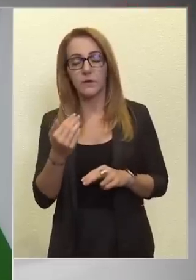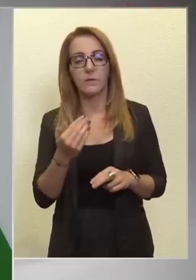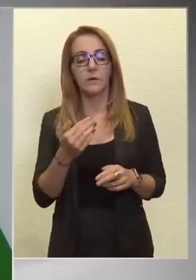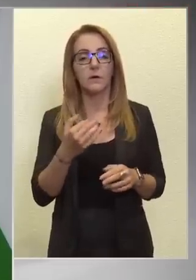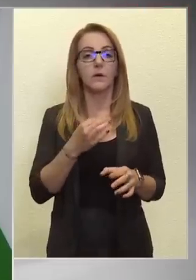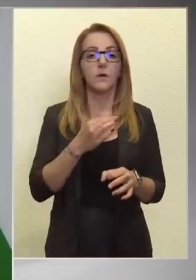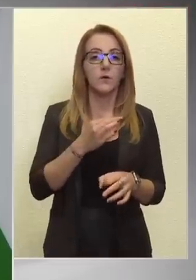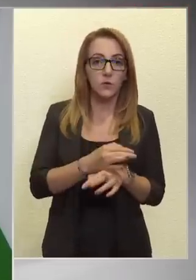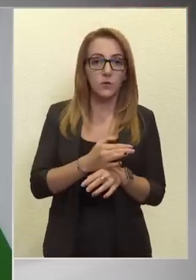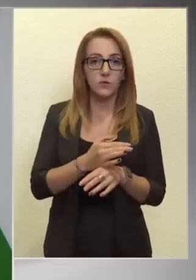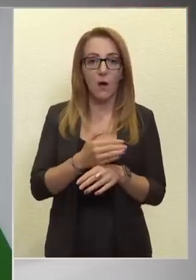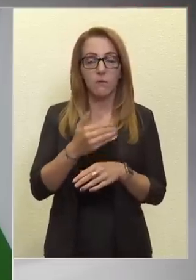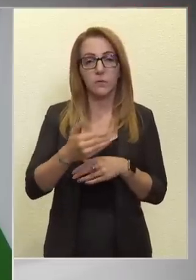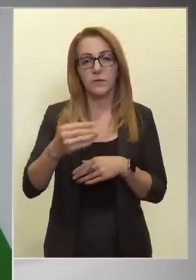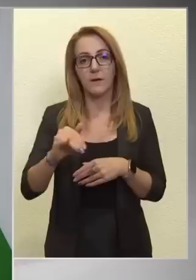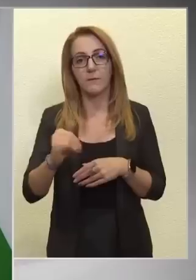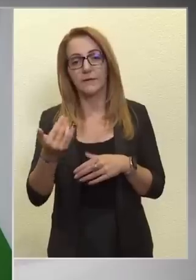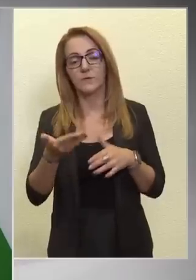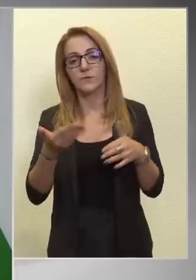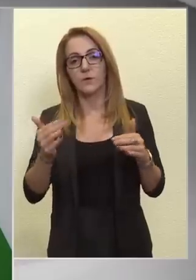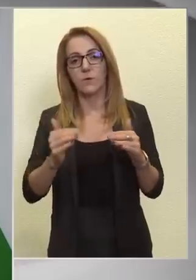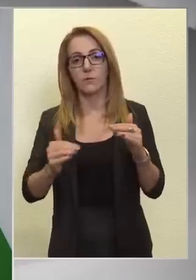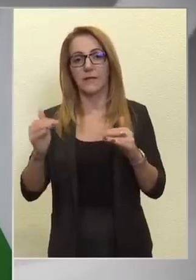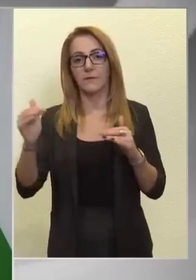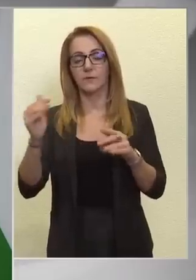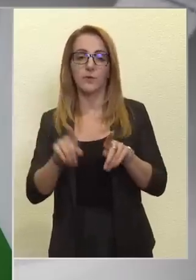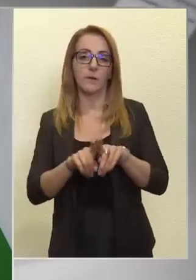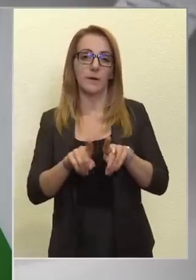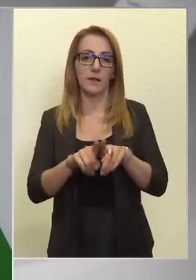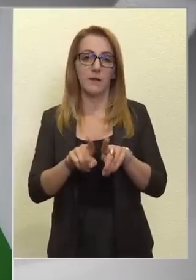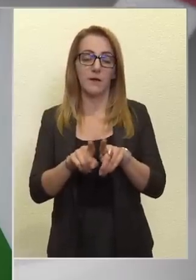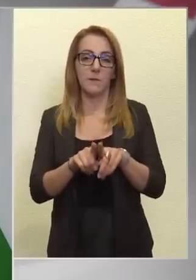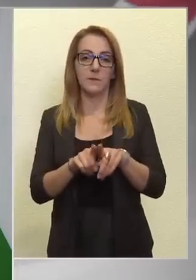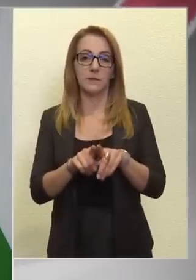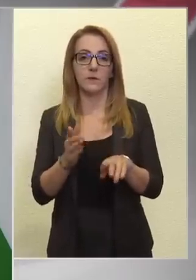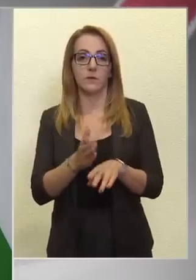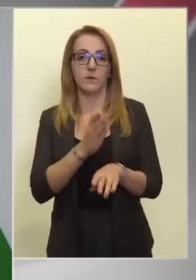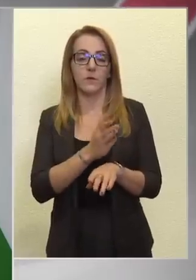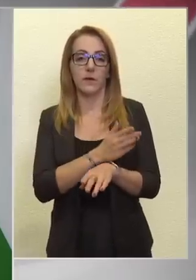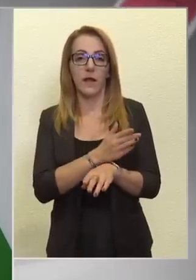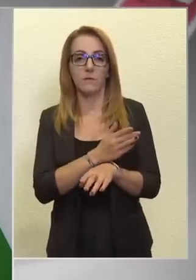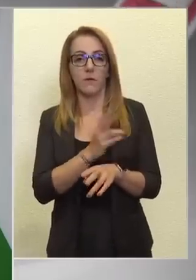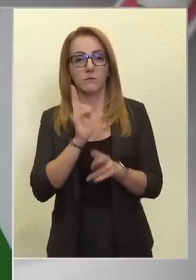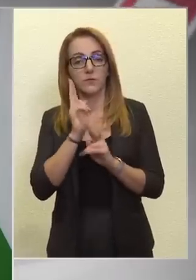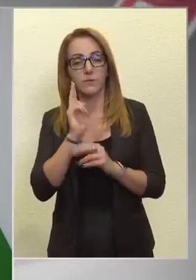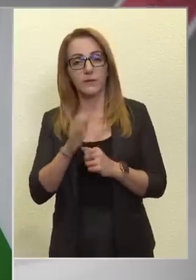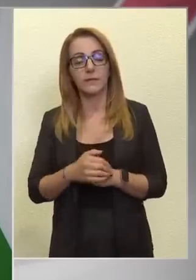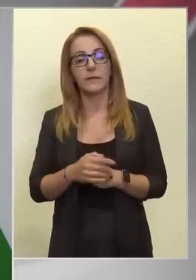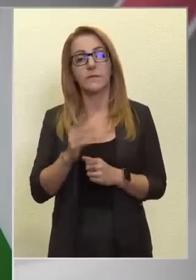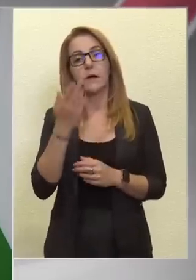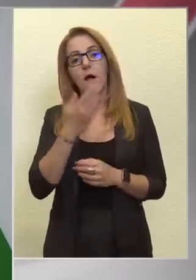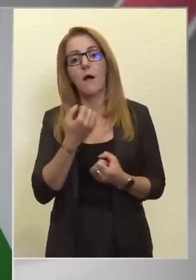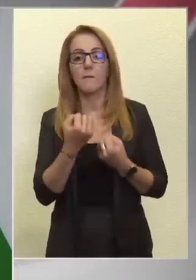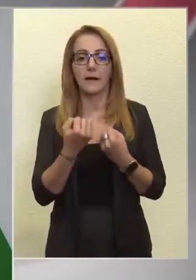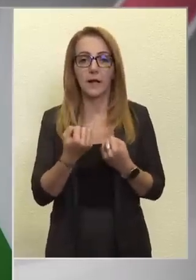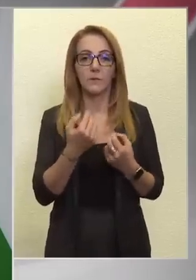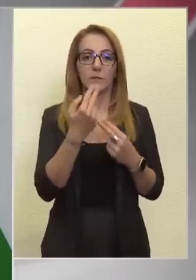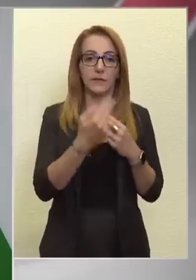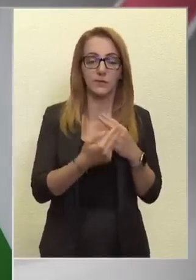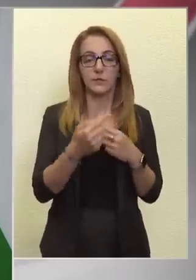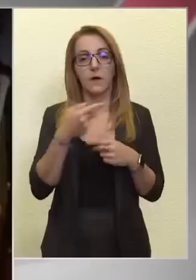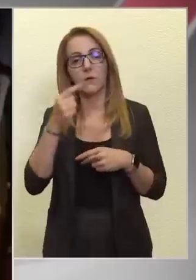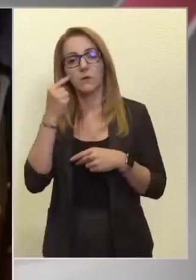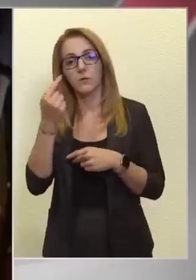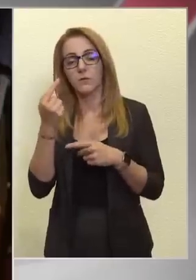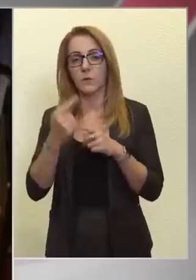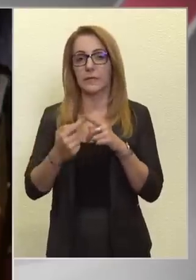gyorsabb ütemben és nagyobb lépésekben, mint ahogyan azt korábban itt önökkel megismertettem, de majd, amikor megállapodás lesz, akkor tudjuk